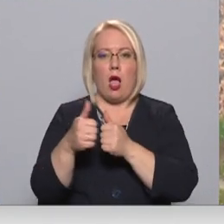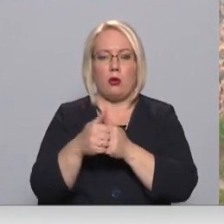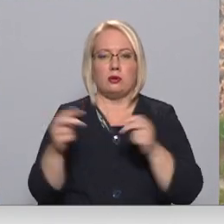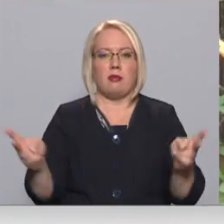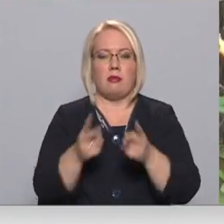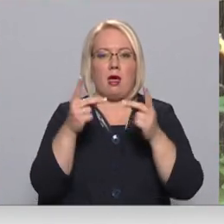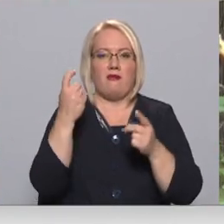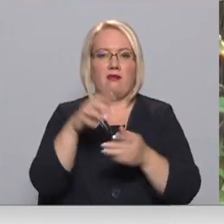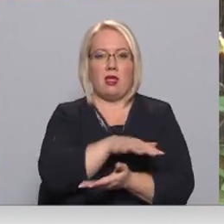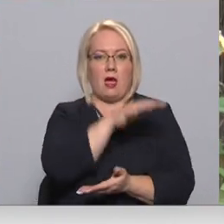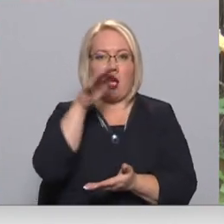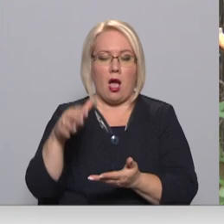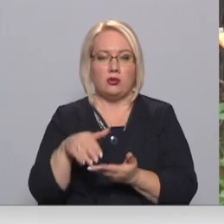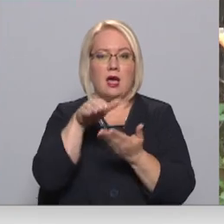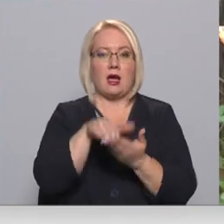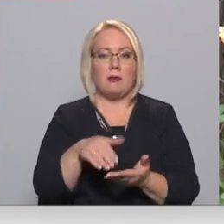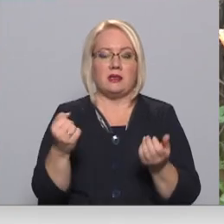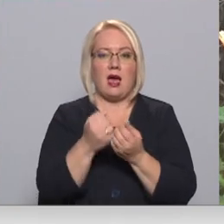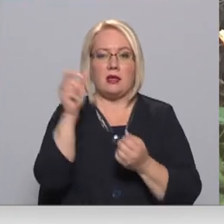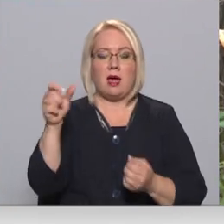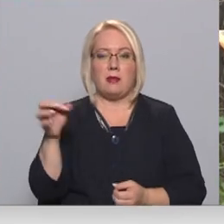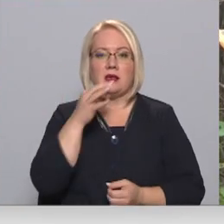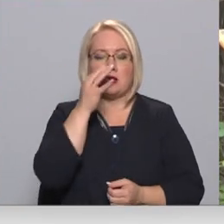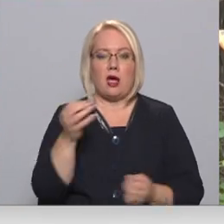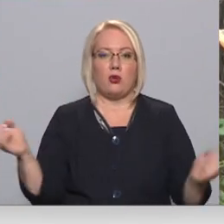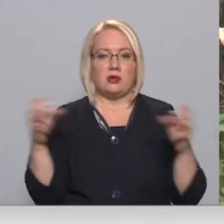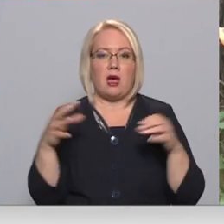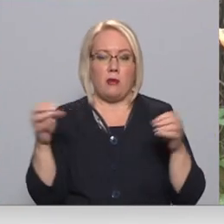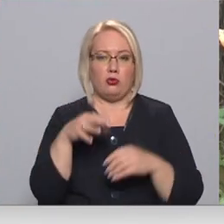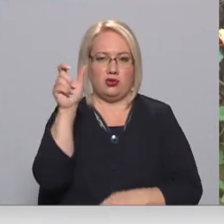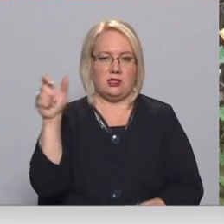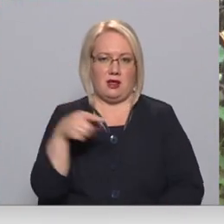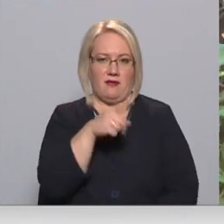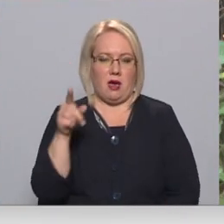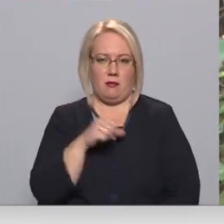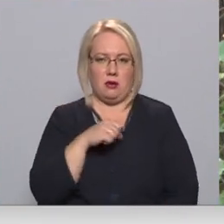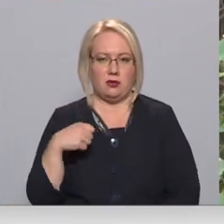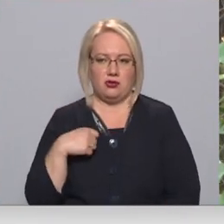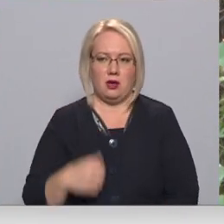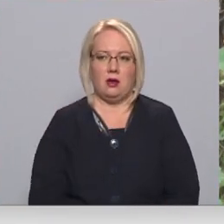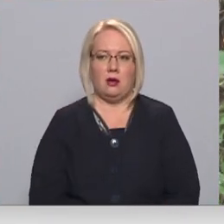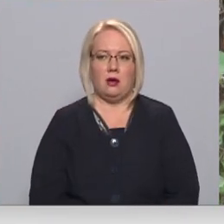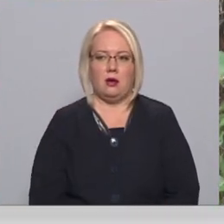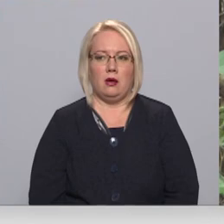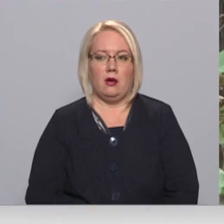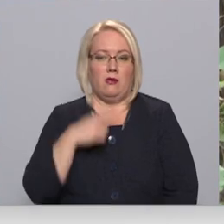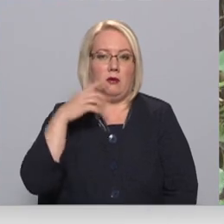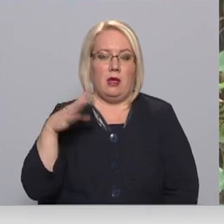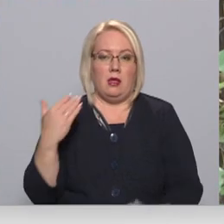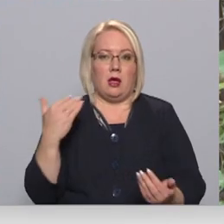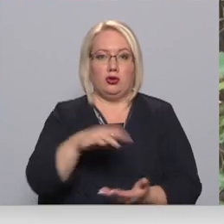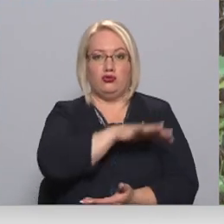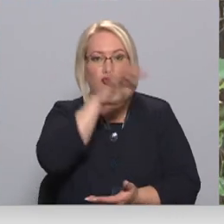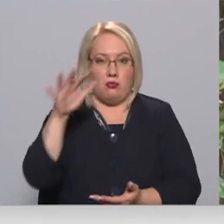kaudze. Kapsētas darbinietis stāst, ka šo kaudze salikuši cilvēki. Es atnācu, biju šī tāda liela čupa, nu tagad es